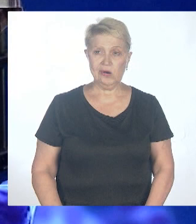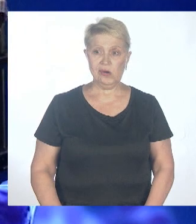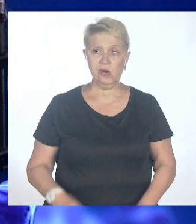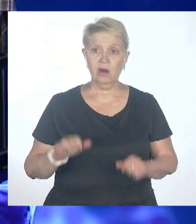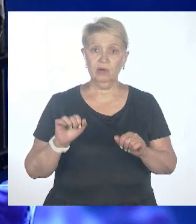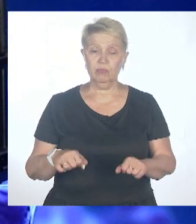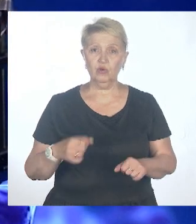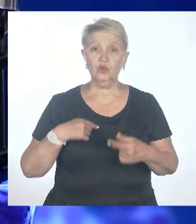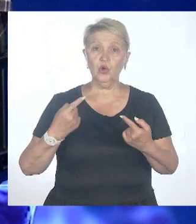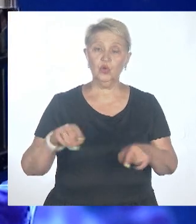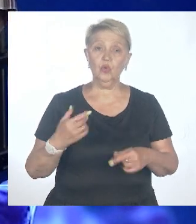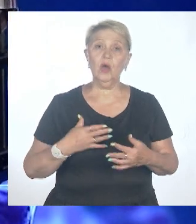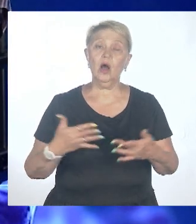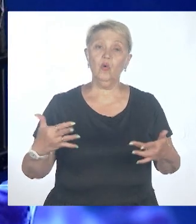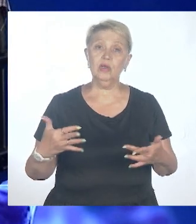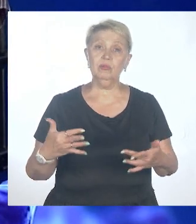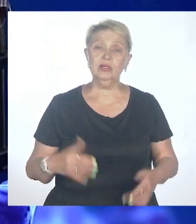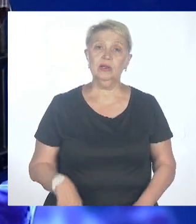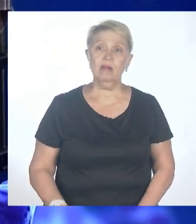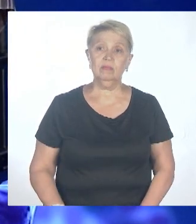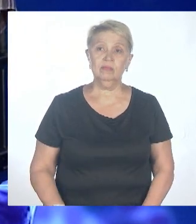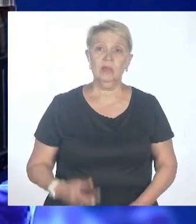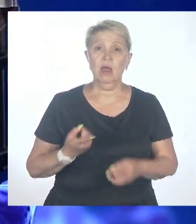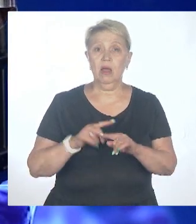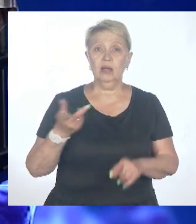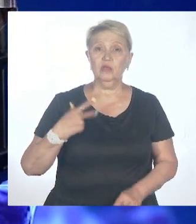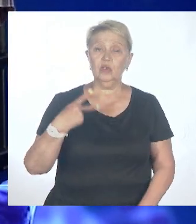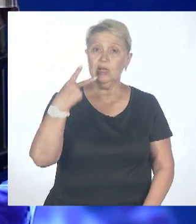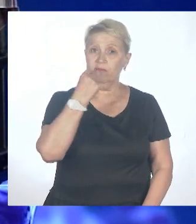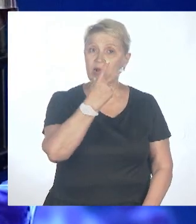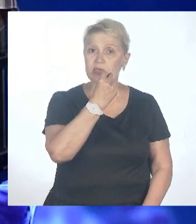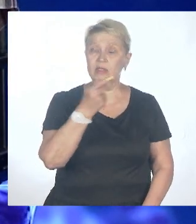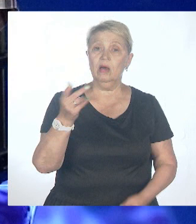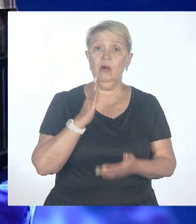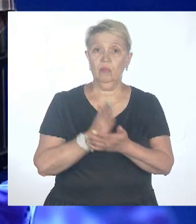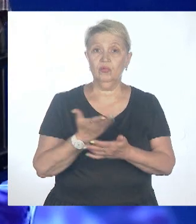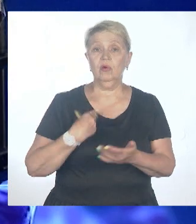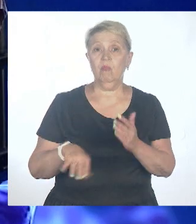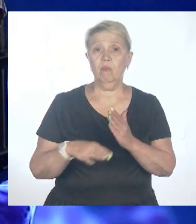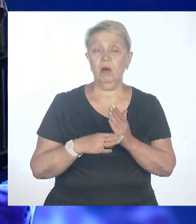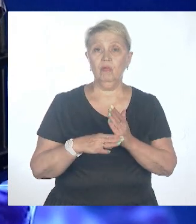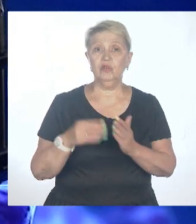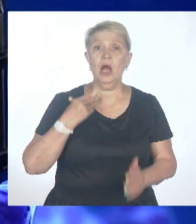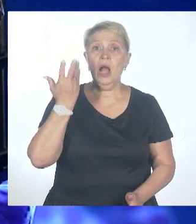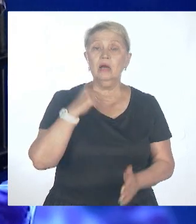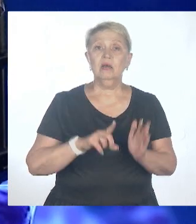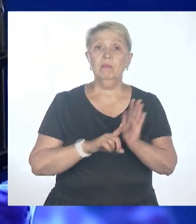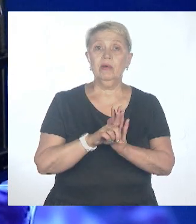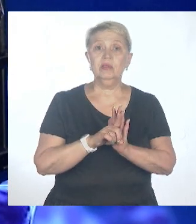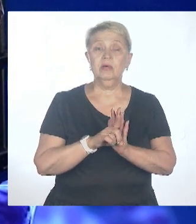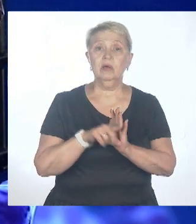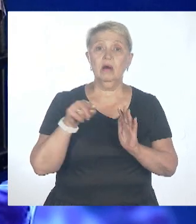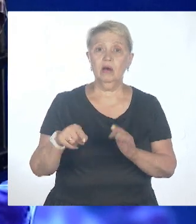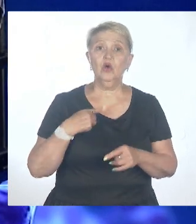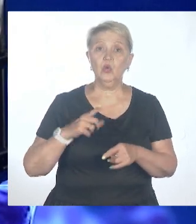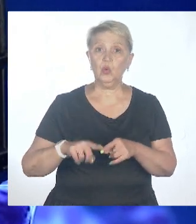биологический вид или виды, нам вот эта назальная вакцина может вполне себе сгодиться. Когда она появится? Она должна вот-вот